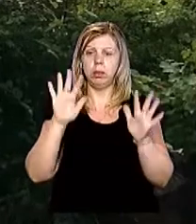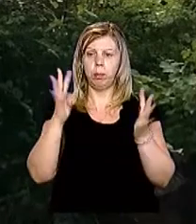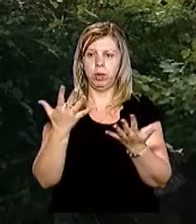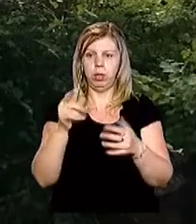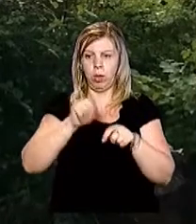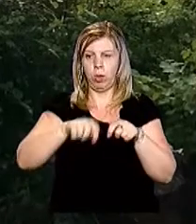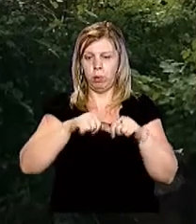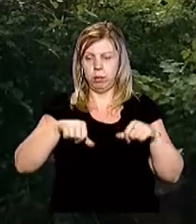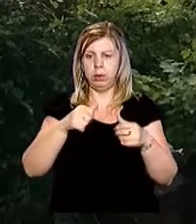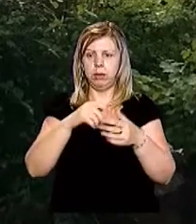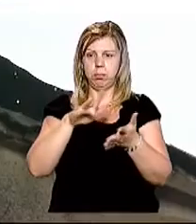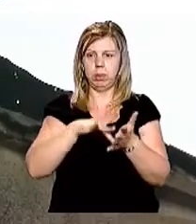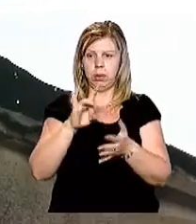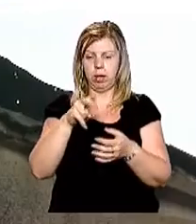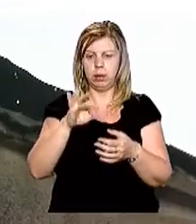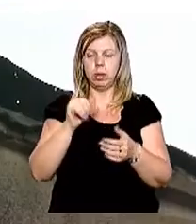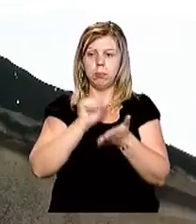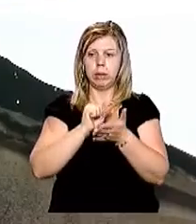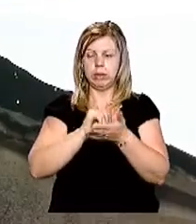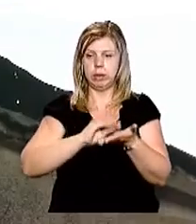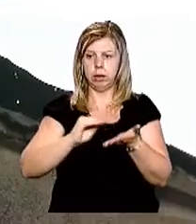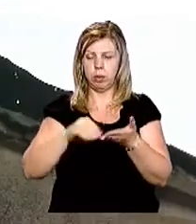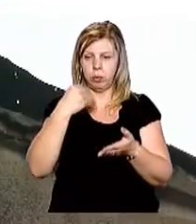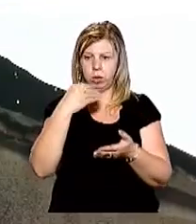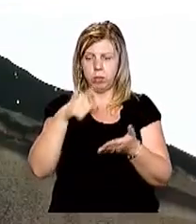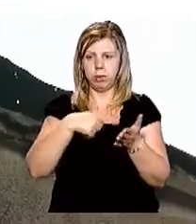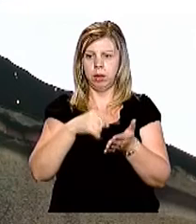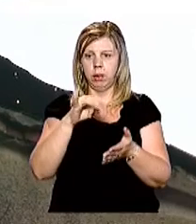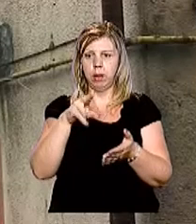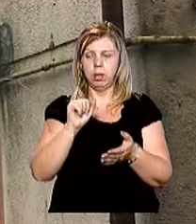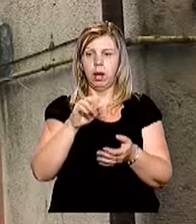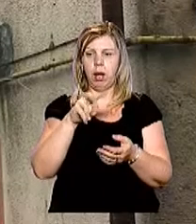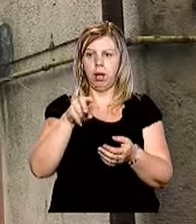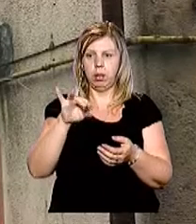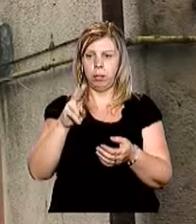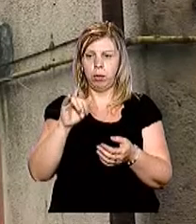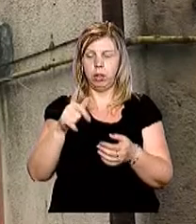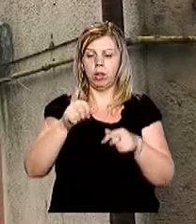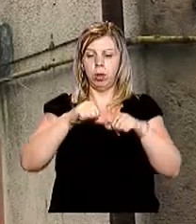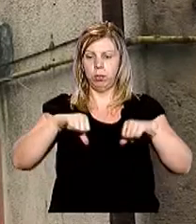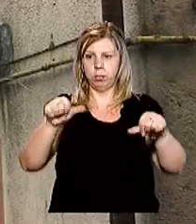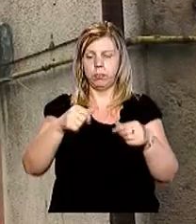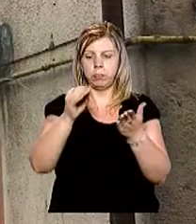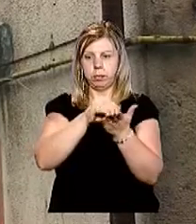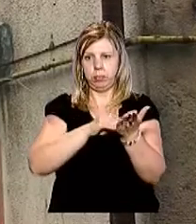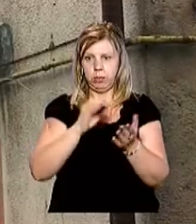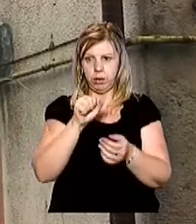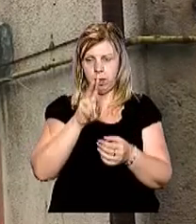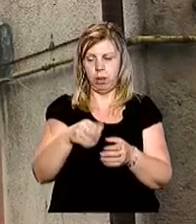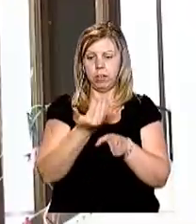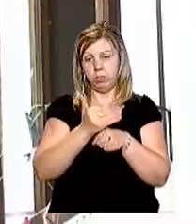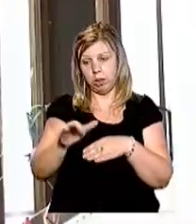комісія від міськради. За словами прес-секретарки Ужгородської міської ради Алли Кохан, члени комісії склали акти, чи